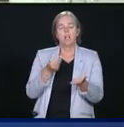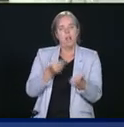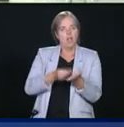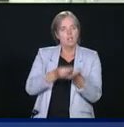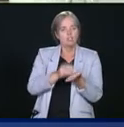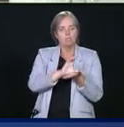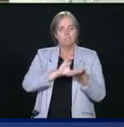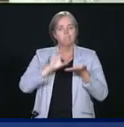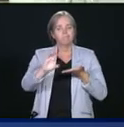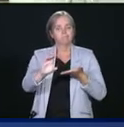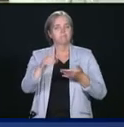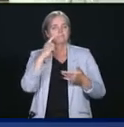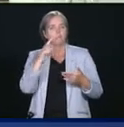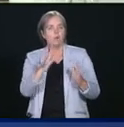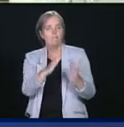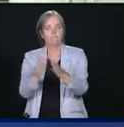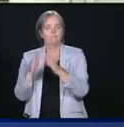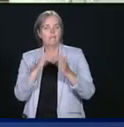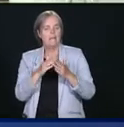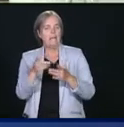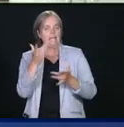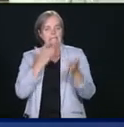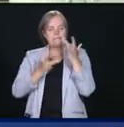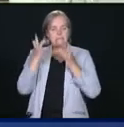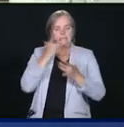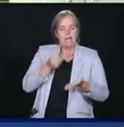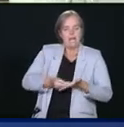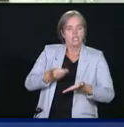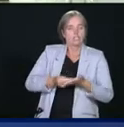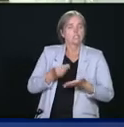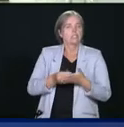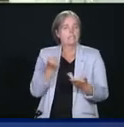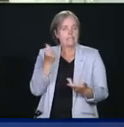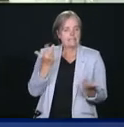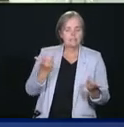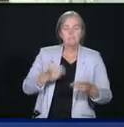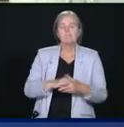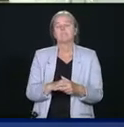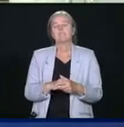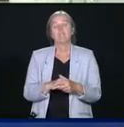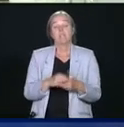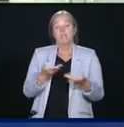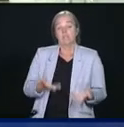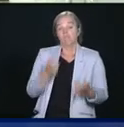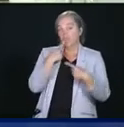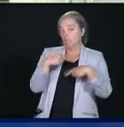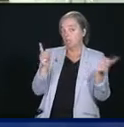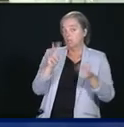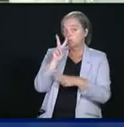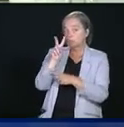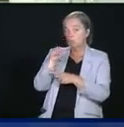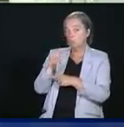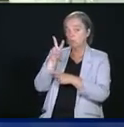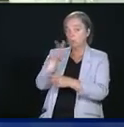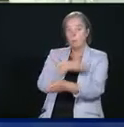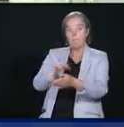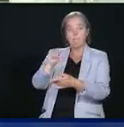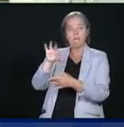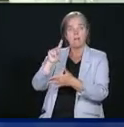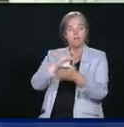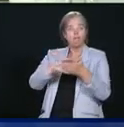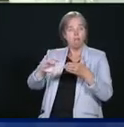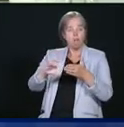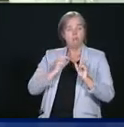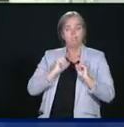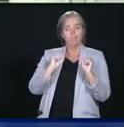des problèmes de liquidité. Aujourd'hui, j'annonce qu'on va accorder 2,2 milliards de dollars aux municipalités